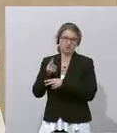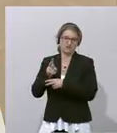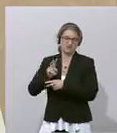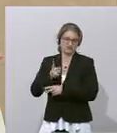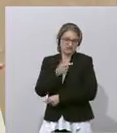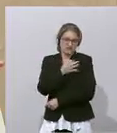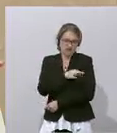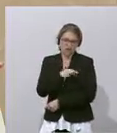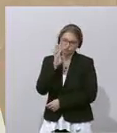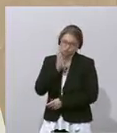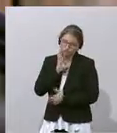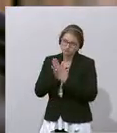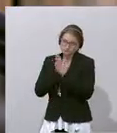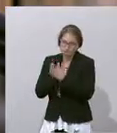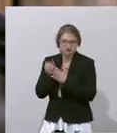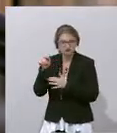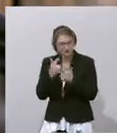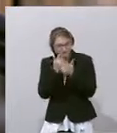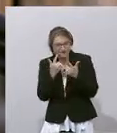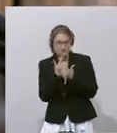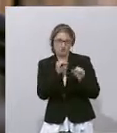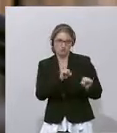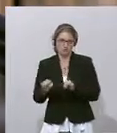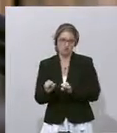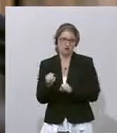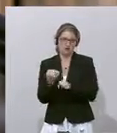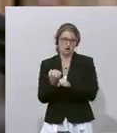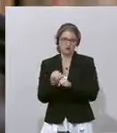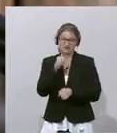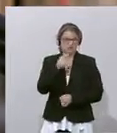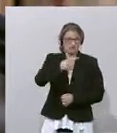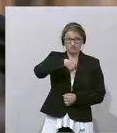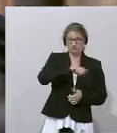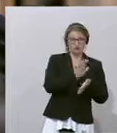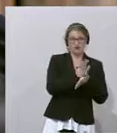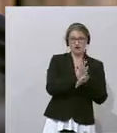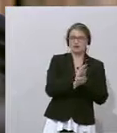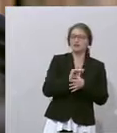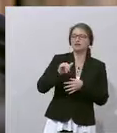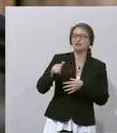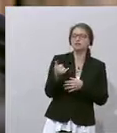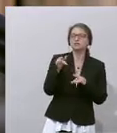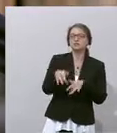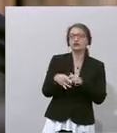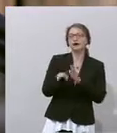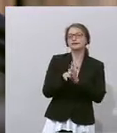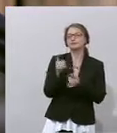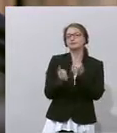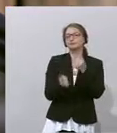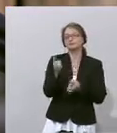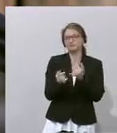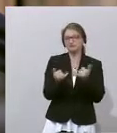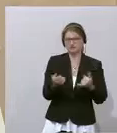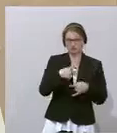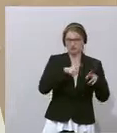Klärung zu ermöglichen. Es ist nicht unsere Aufgabe, der Justiz bei Ermittlungen Vorschriften zu machen, das hat der Nationalrat nie